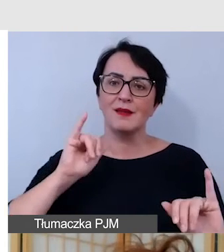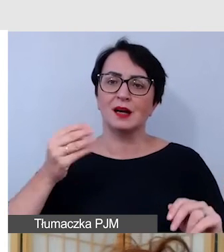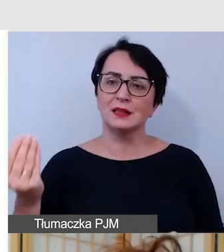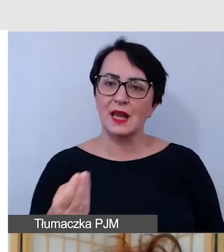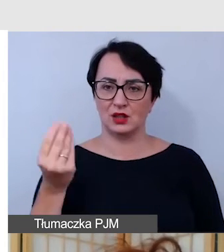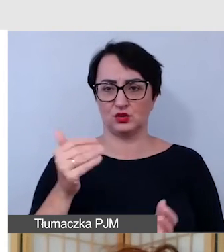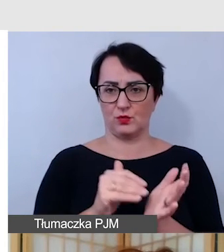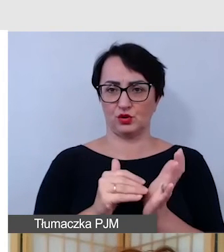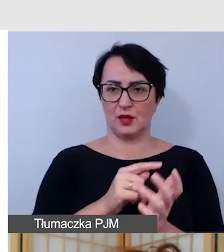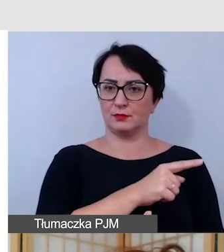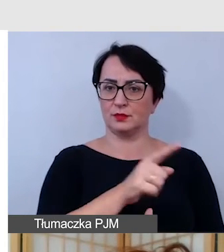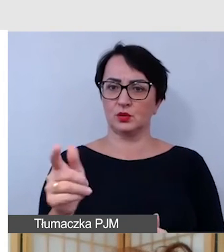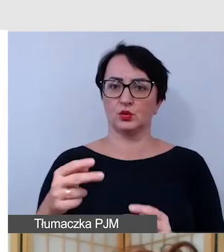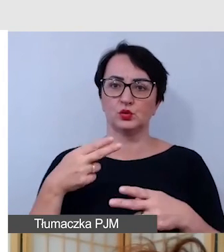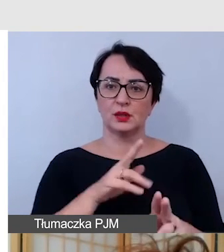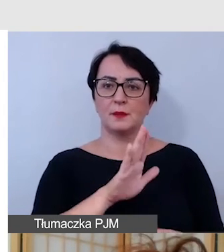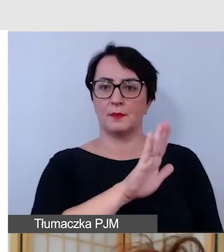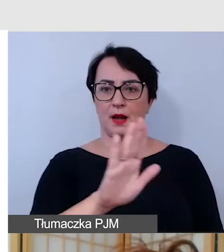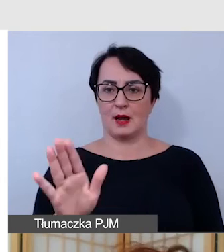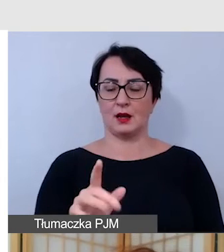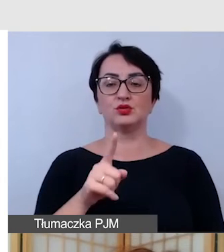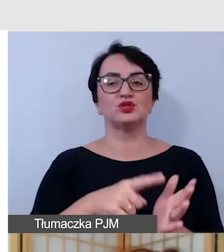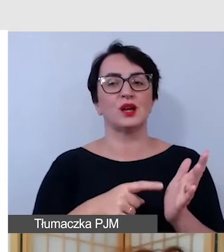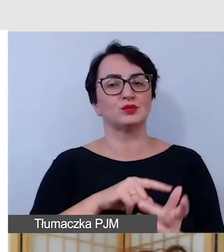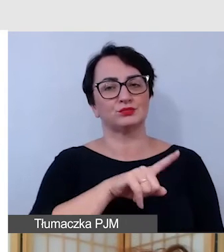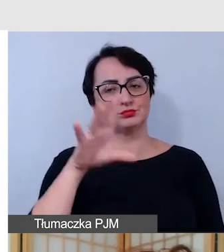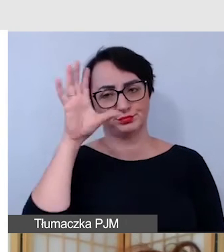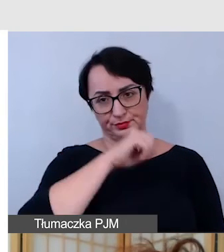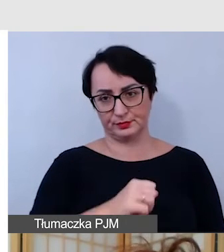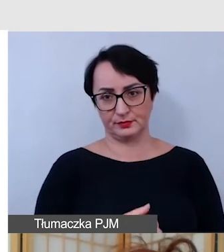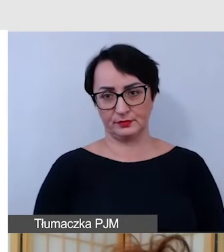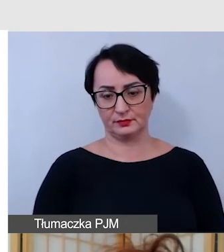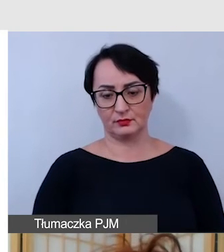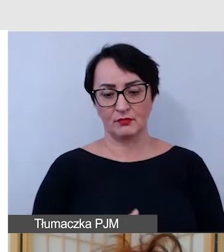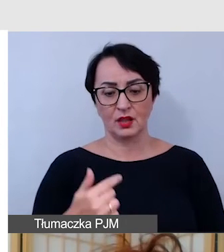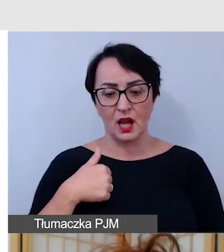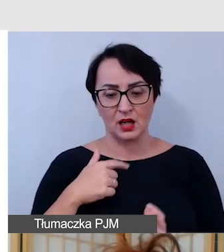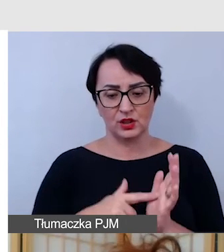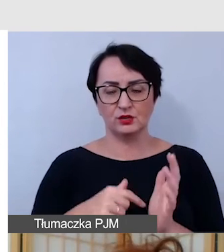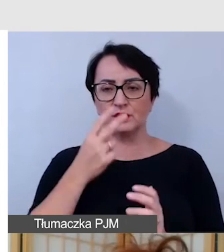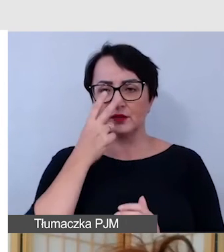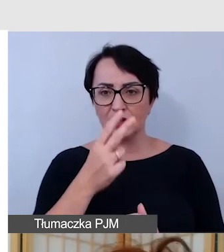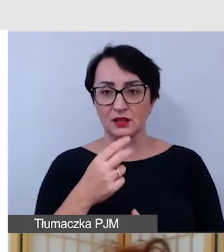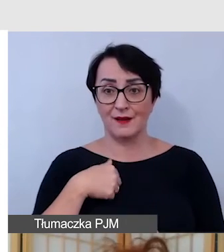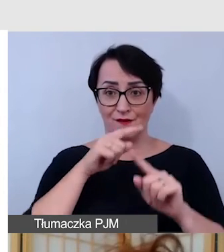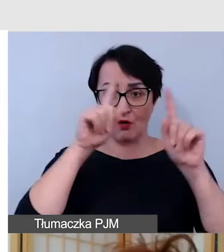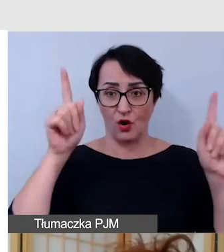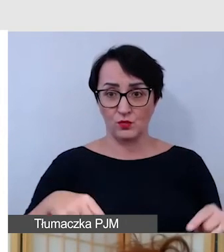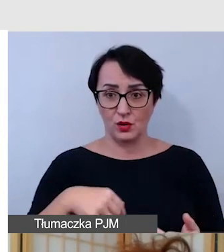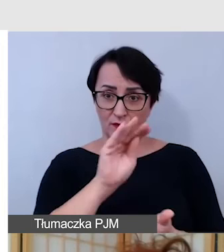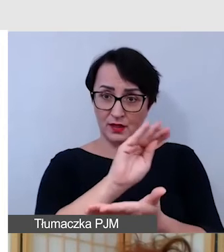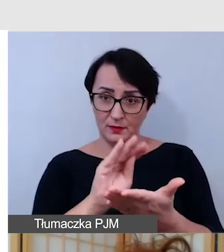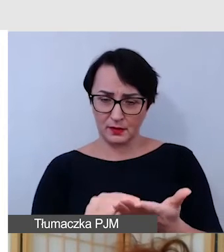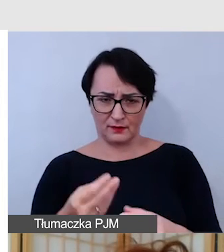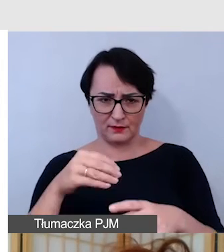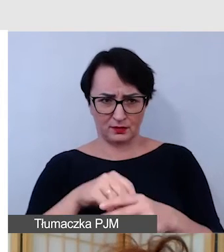potrzeby ma nasz uczestnik i o tym się często zapomina. Ja niejednokrotnie widzę, że formularze, które wypełniam w ogóle nie